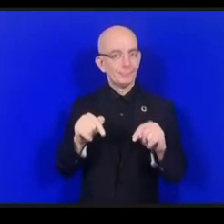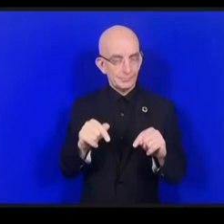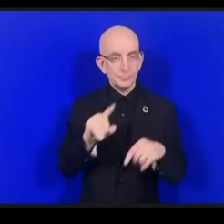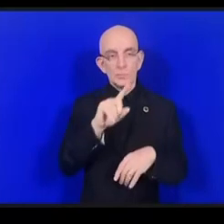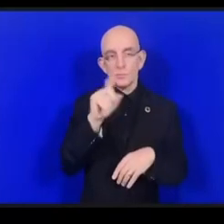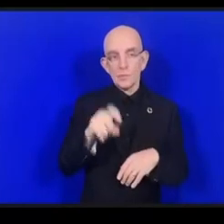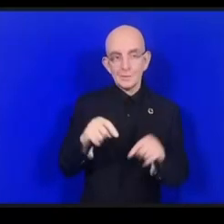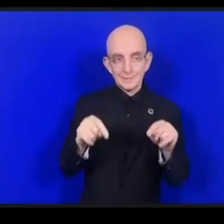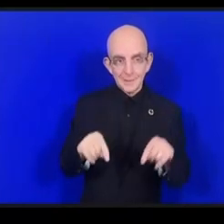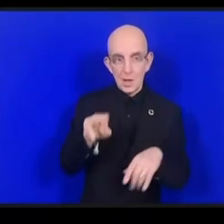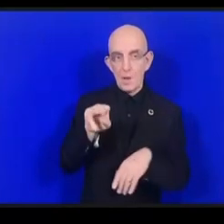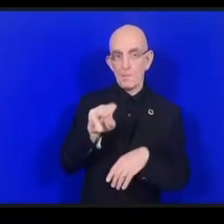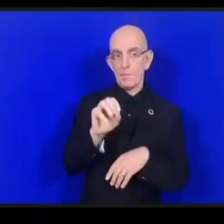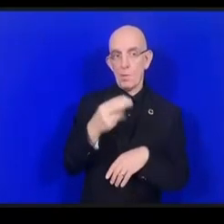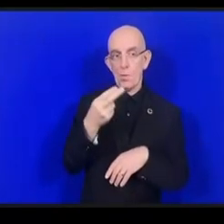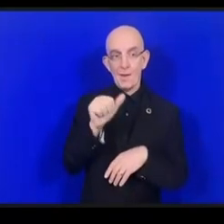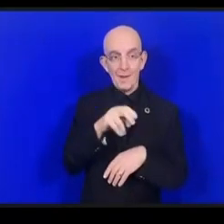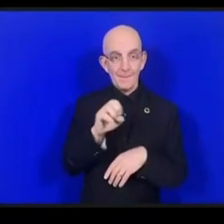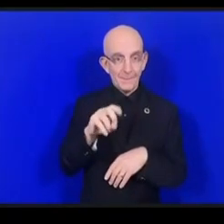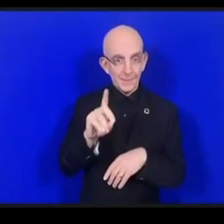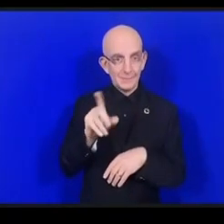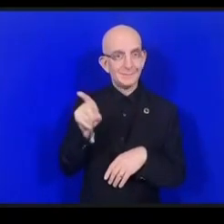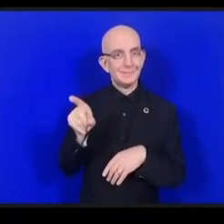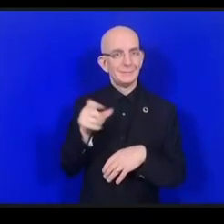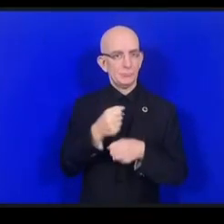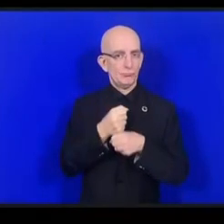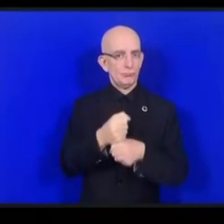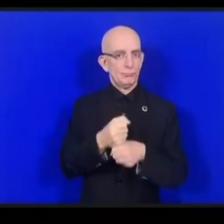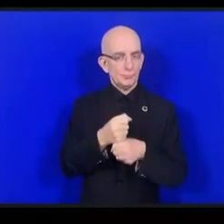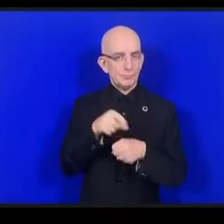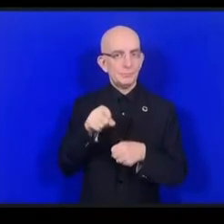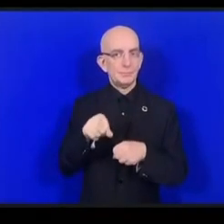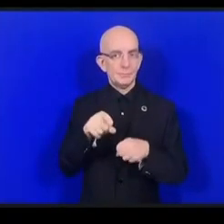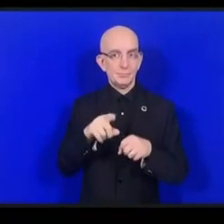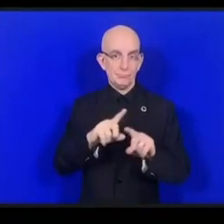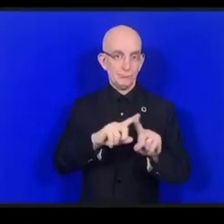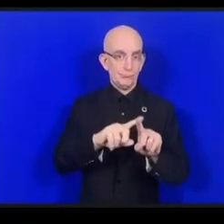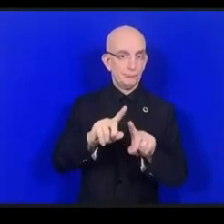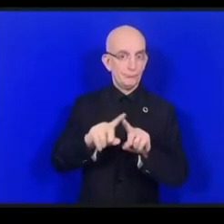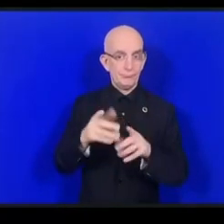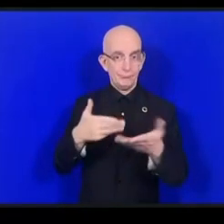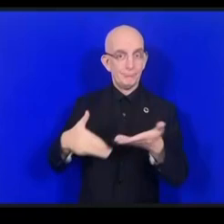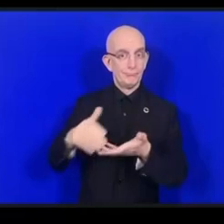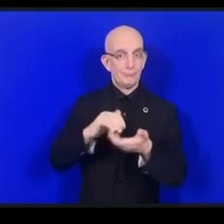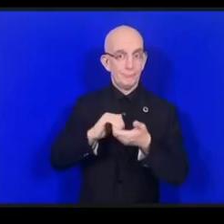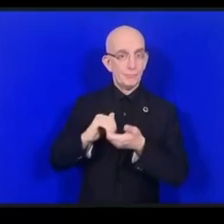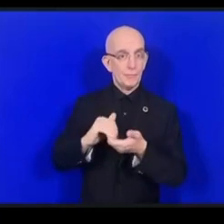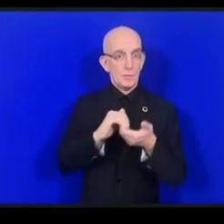التحالف هذه الميح حول الوصول والإعاقة